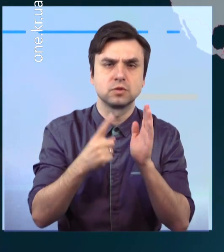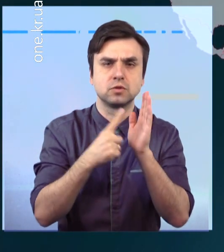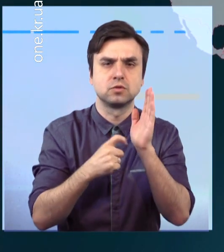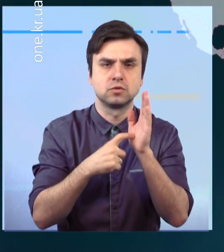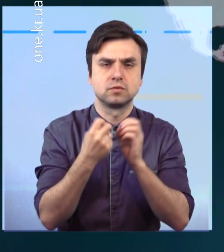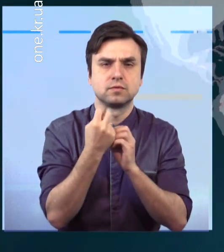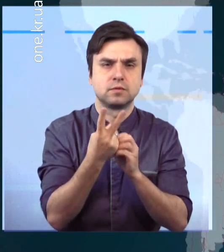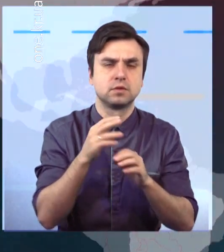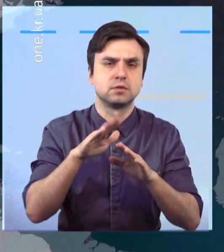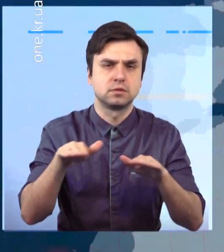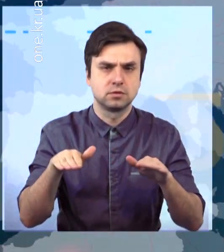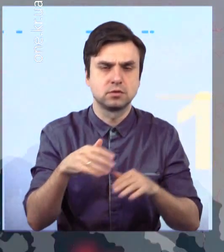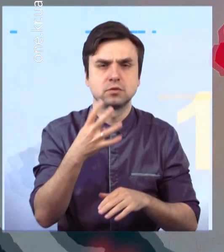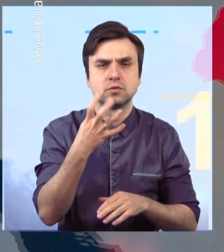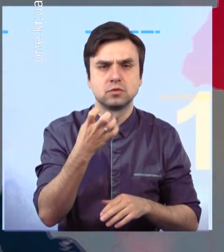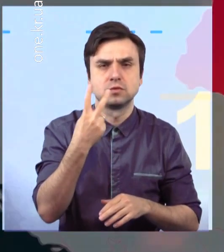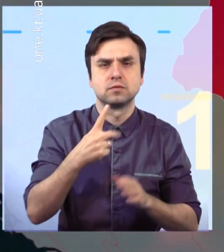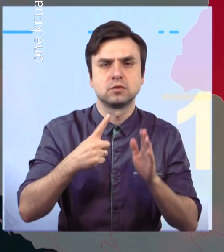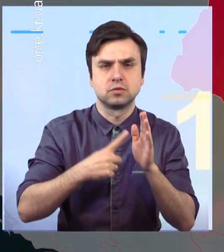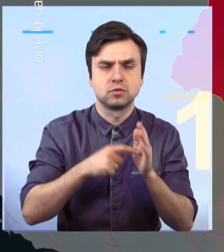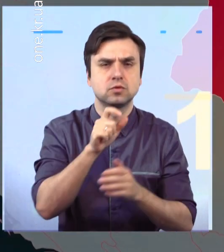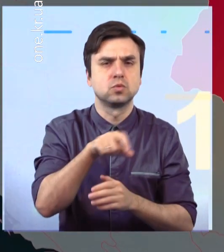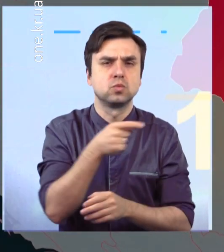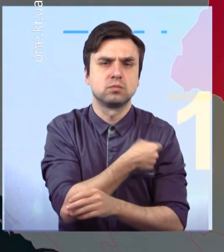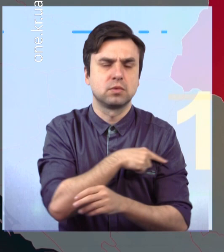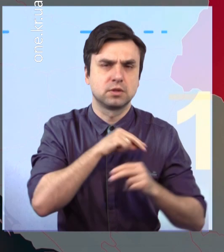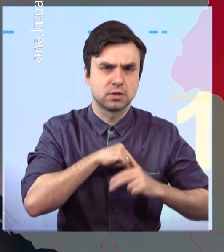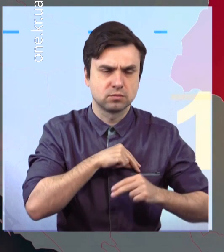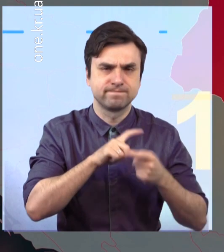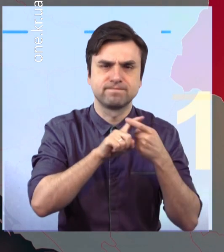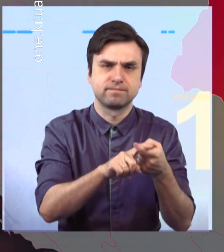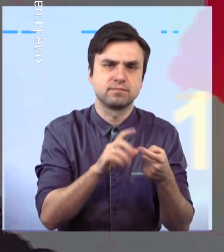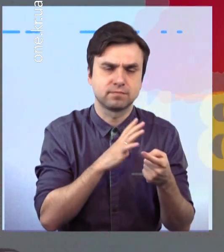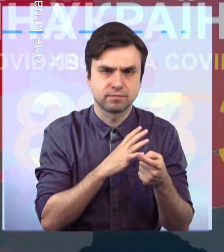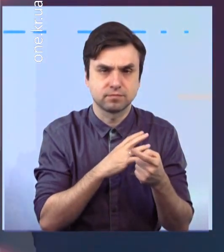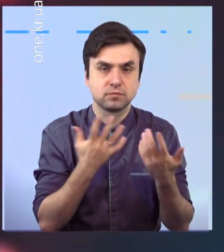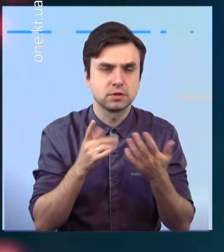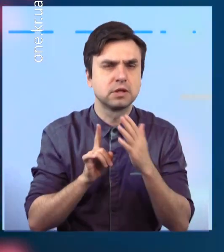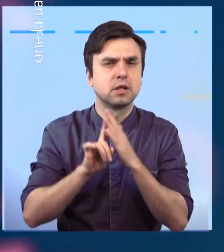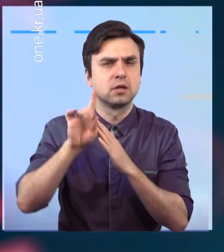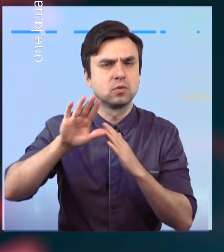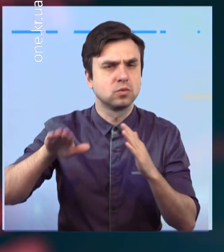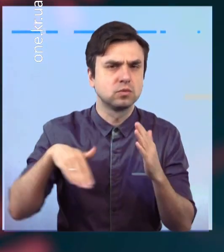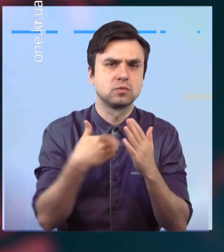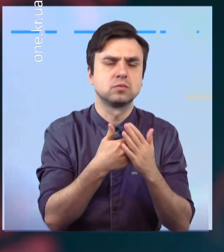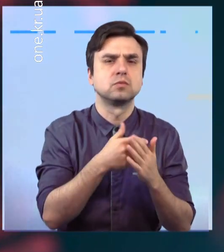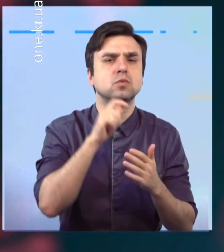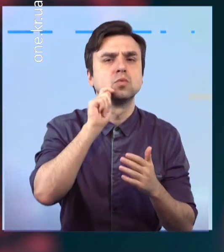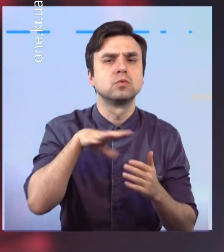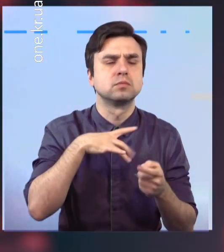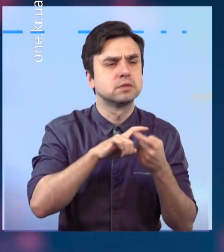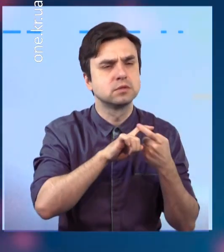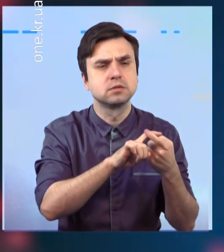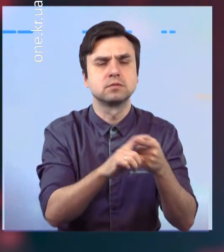426 медпрацівників. Таким чином, загальна статистика інфікованих з початку епідемії в країні складає 1 мільйон